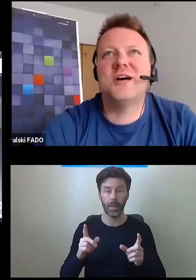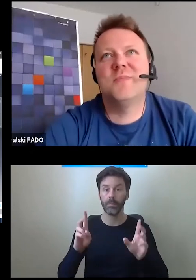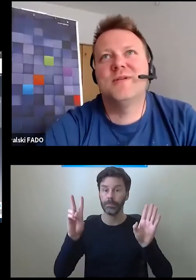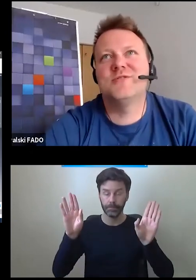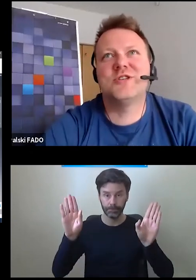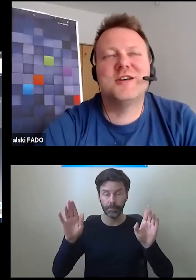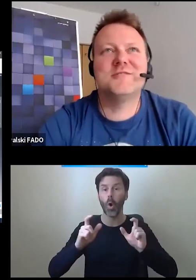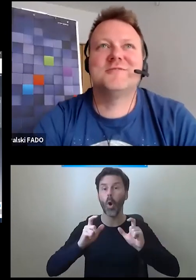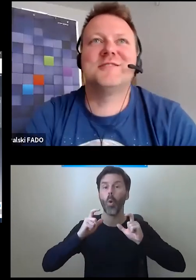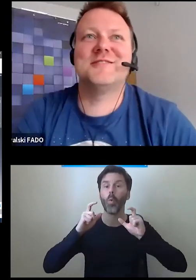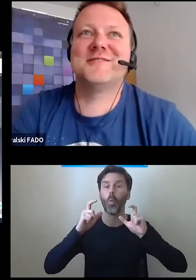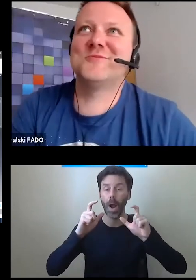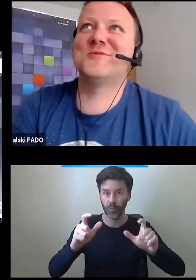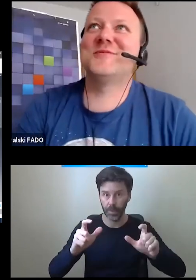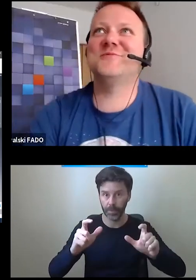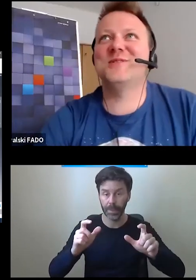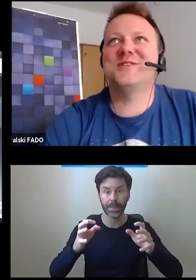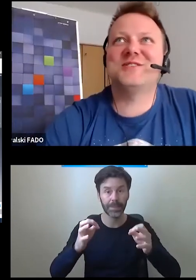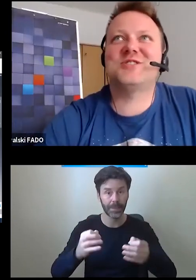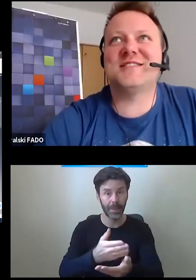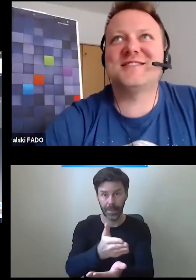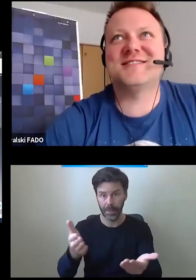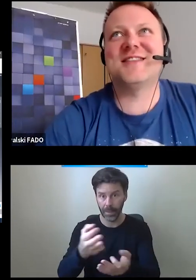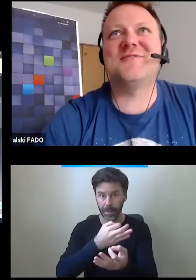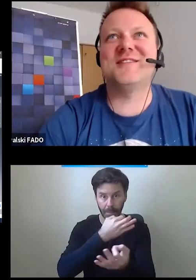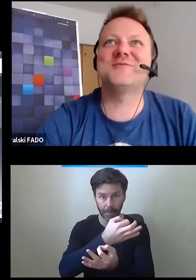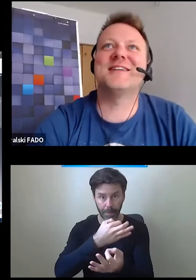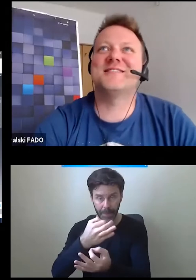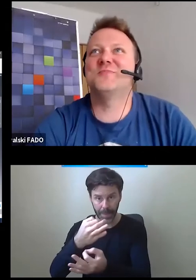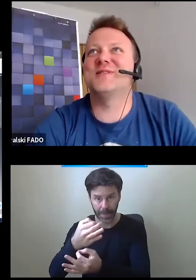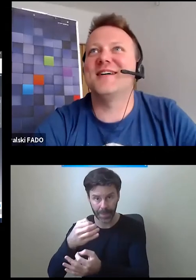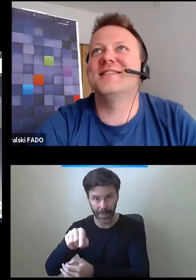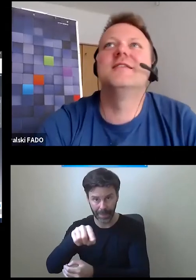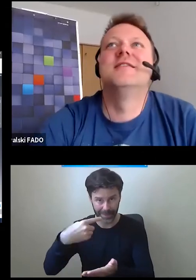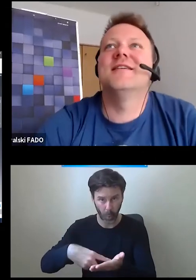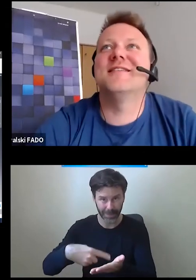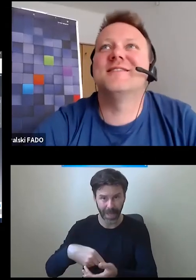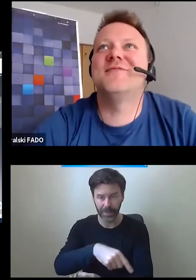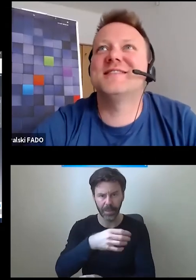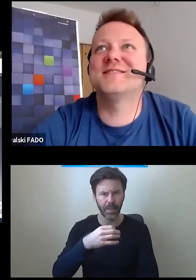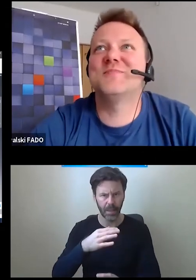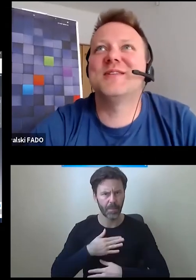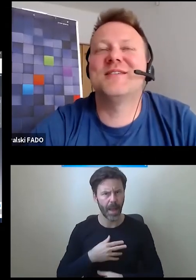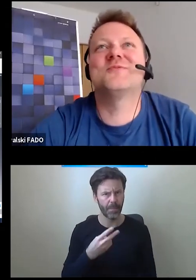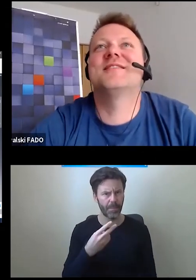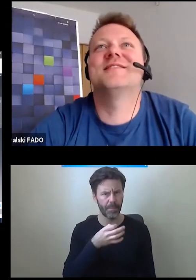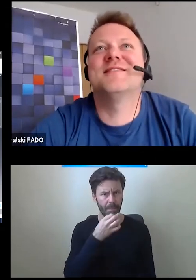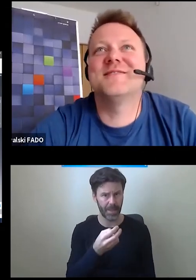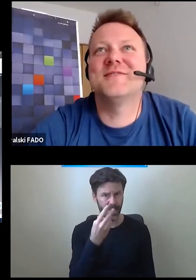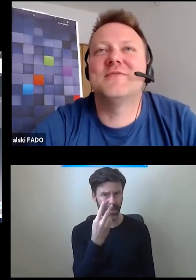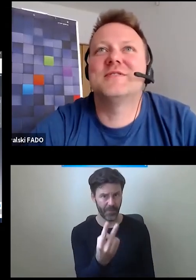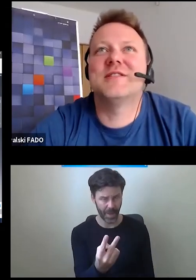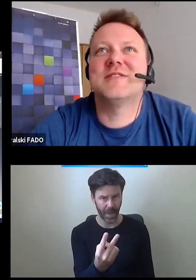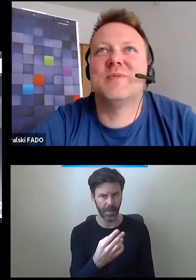Ogłaszam, że jest czas na zadawanie ostatnich pytań. Dwa z tych pytań tutaj